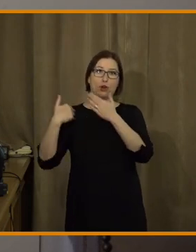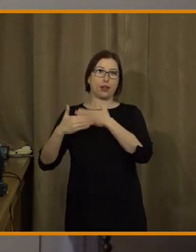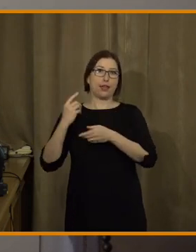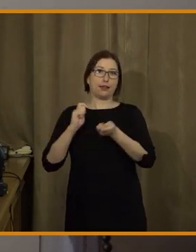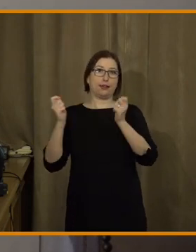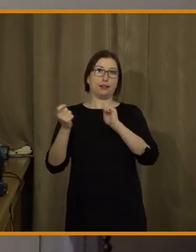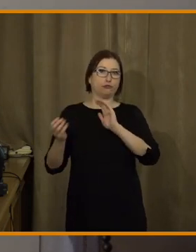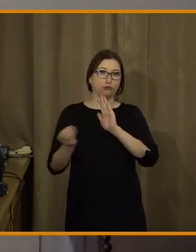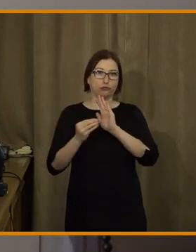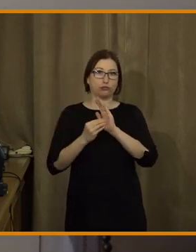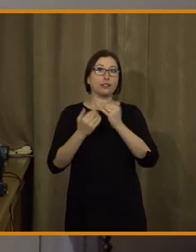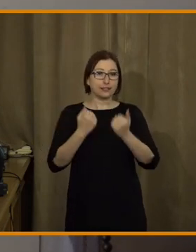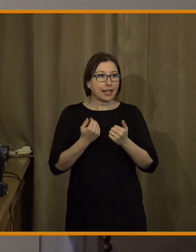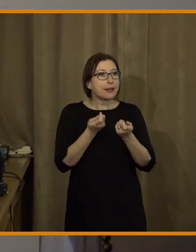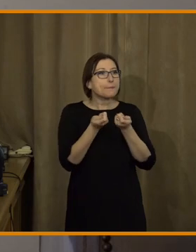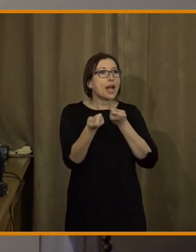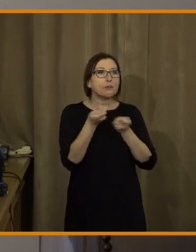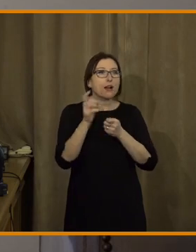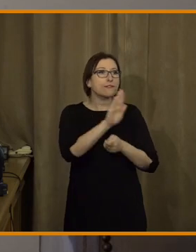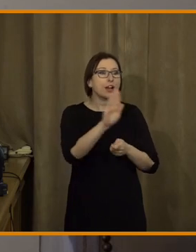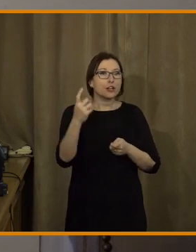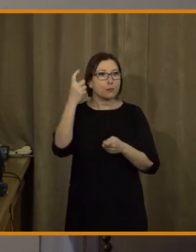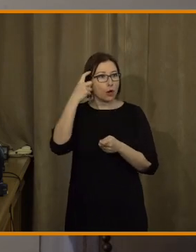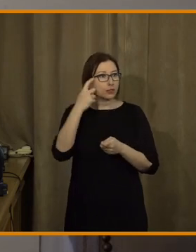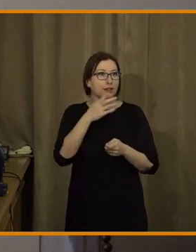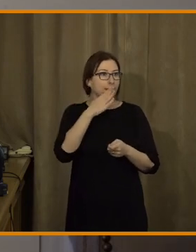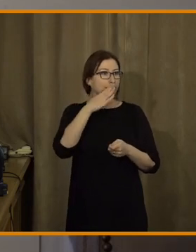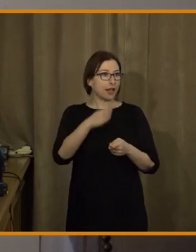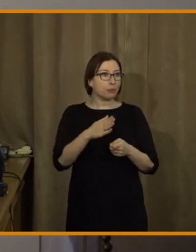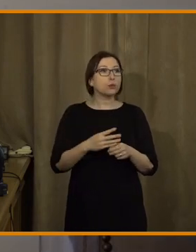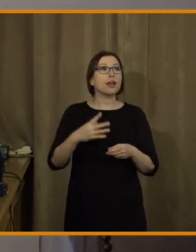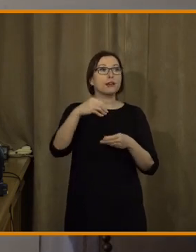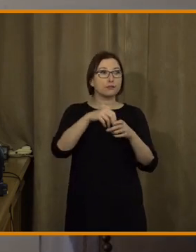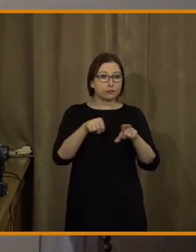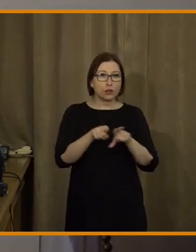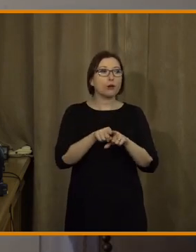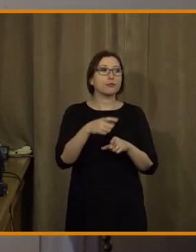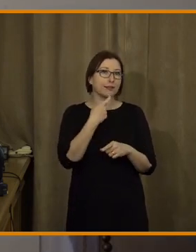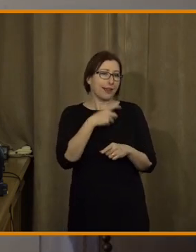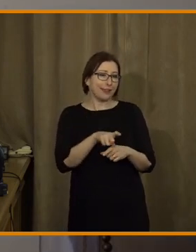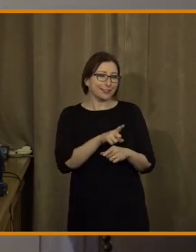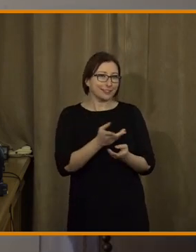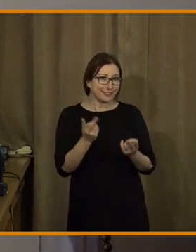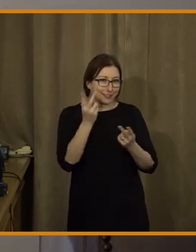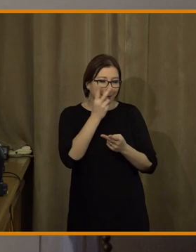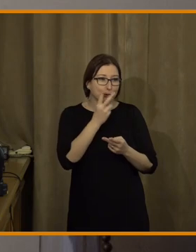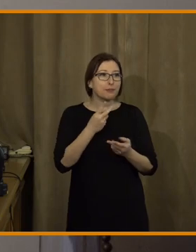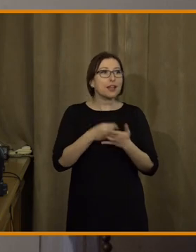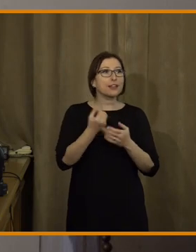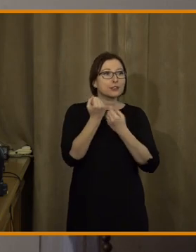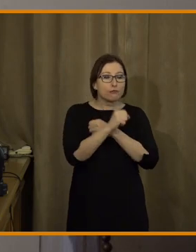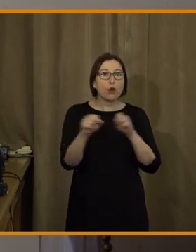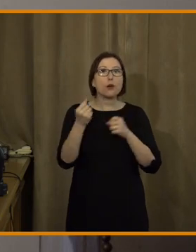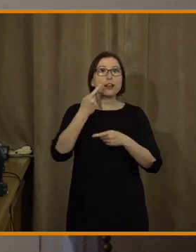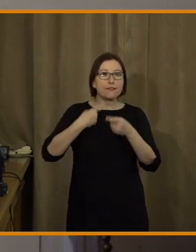Tak já doufám, že dnes k manipulaci mozků tady spíše docházet nebude naopak tu svobodnou